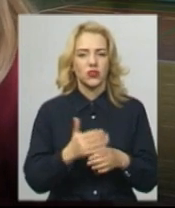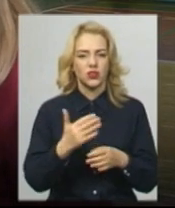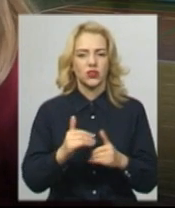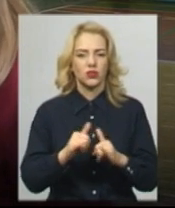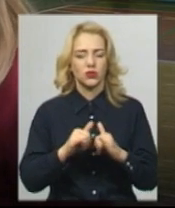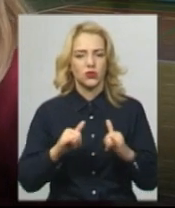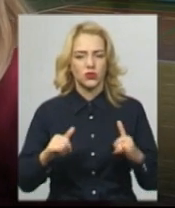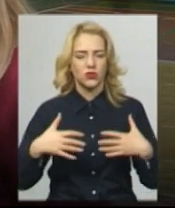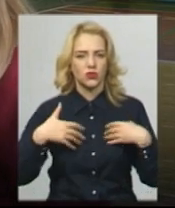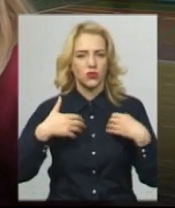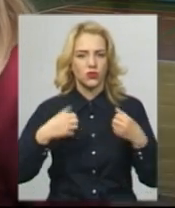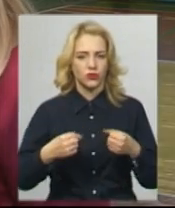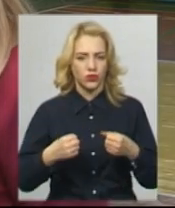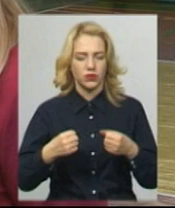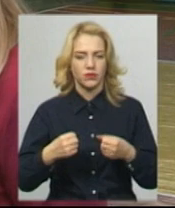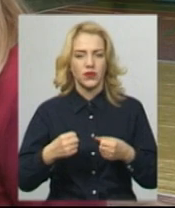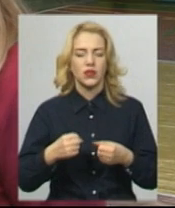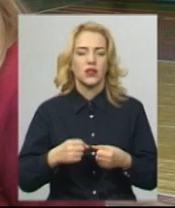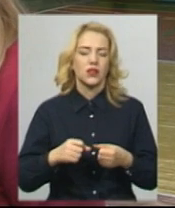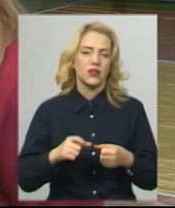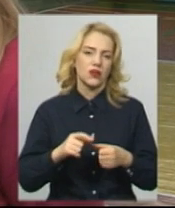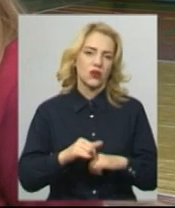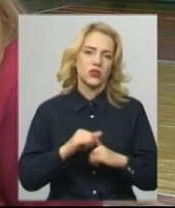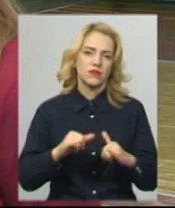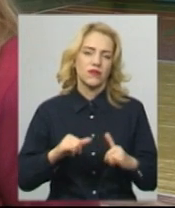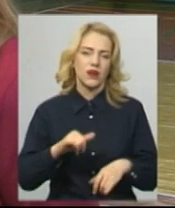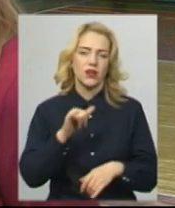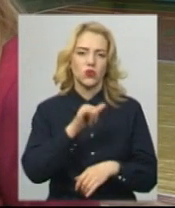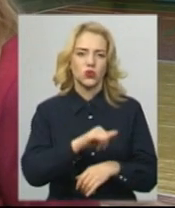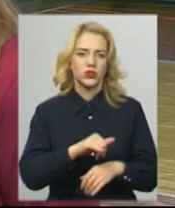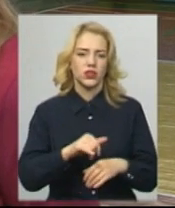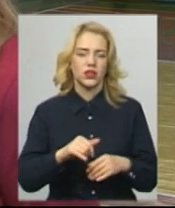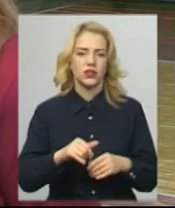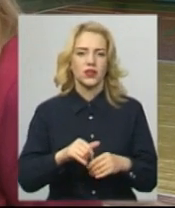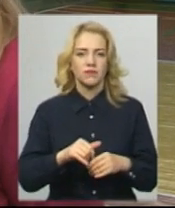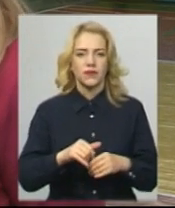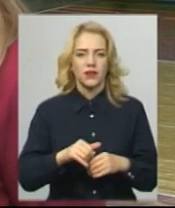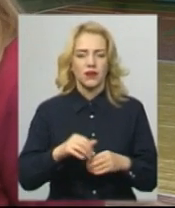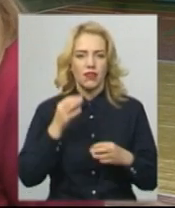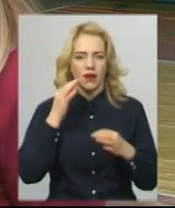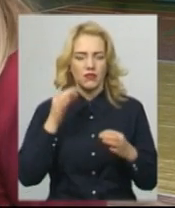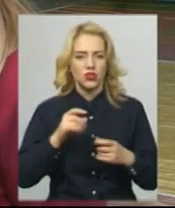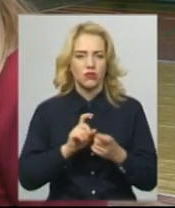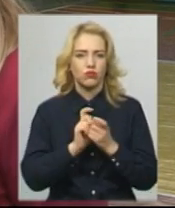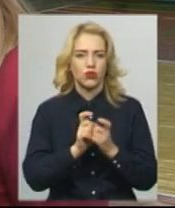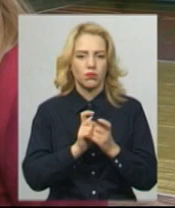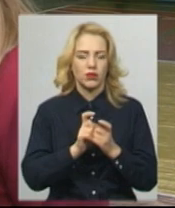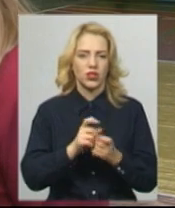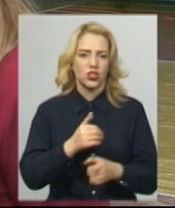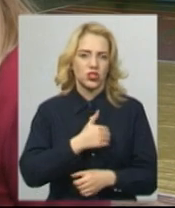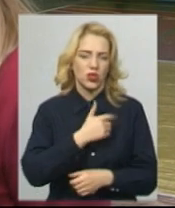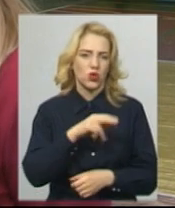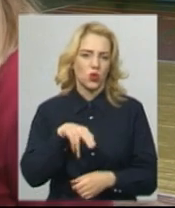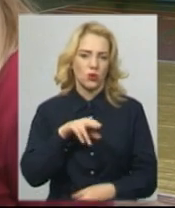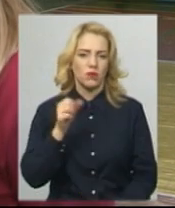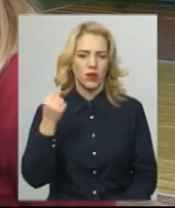першу чергу здоров'ю. Крім того, розвиває в них навички боротьби, жаги до перемоги і